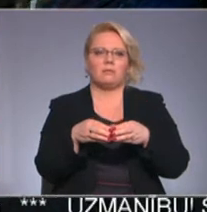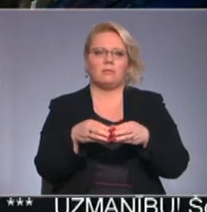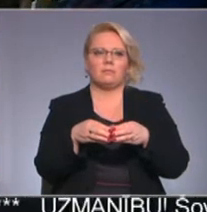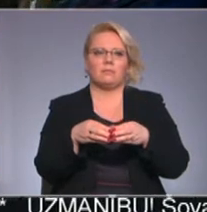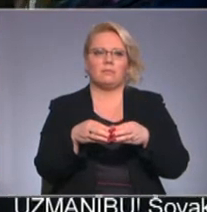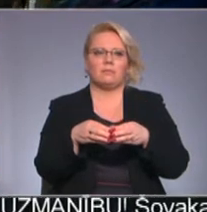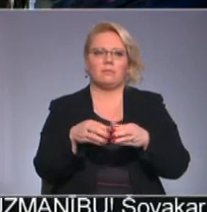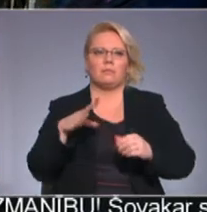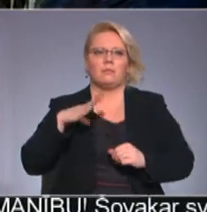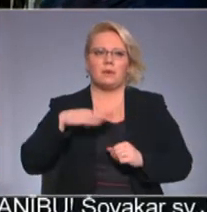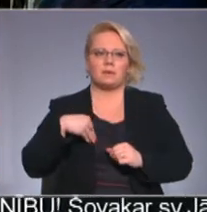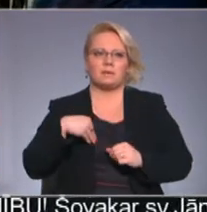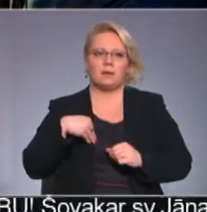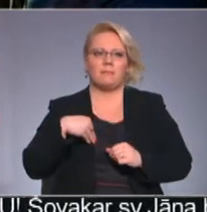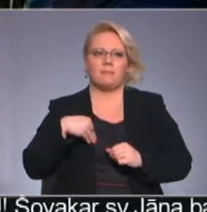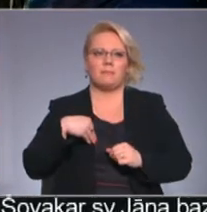pēc tam